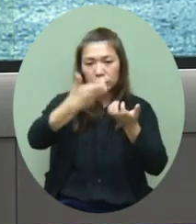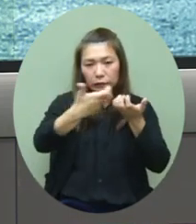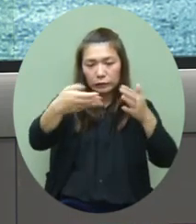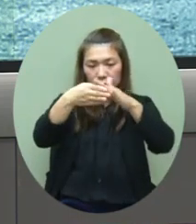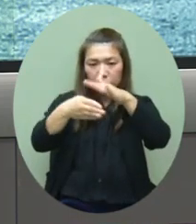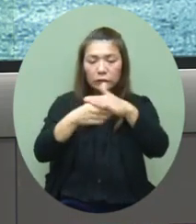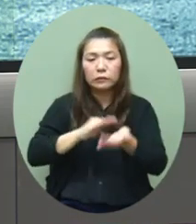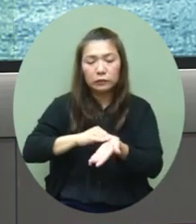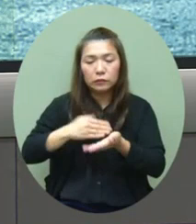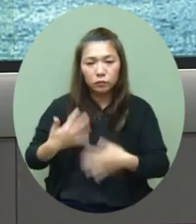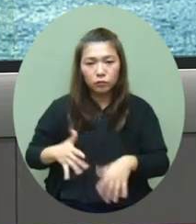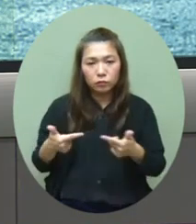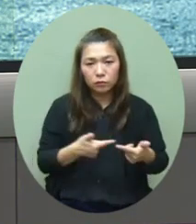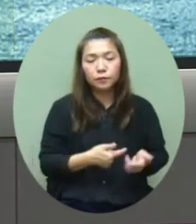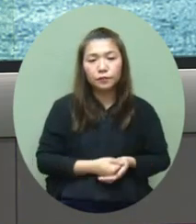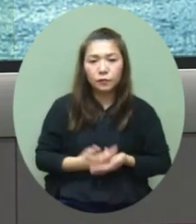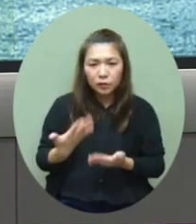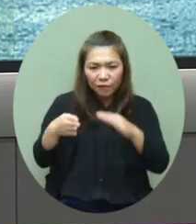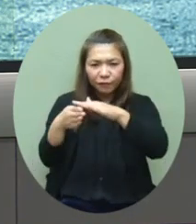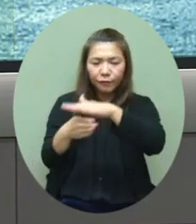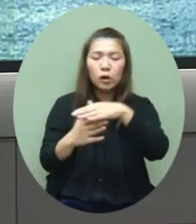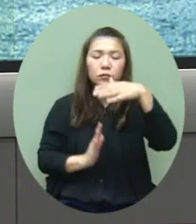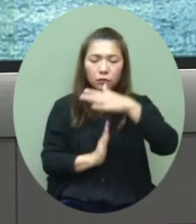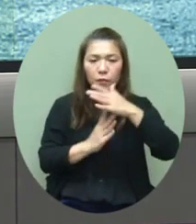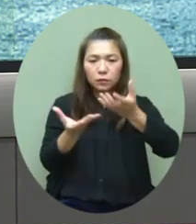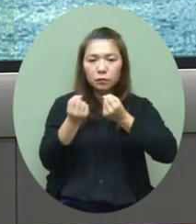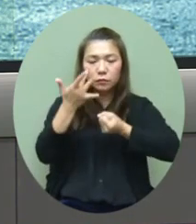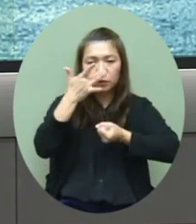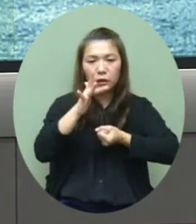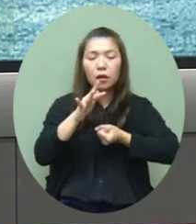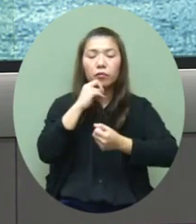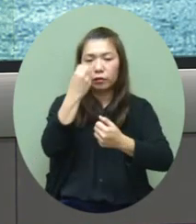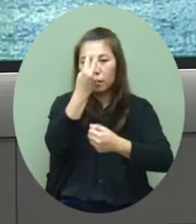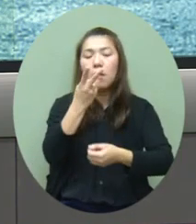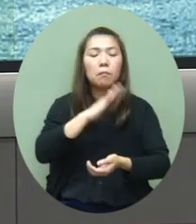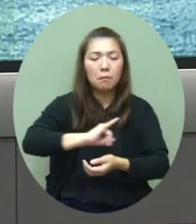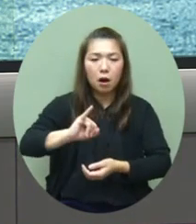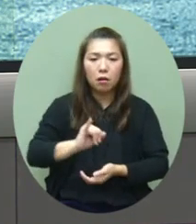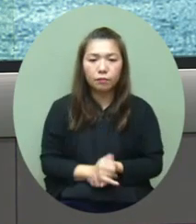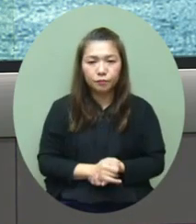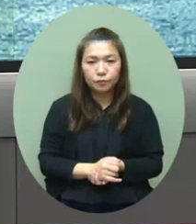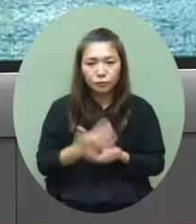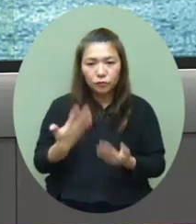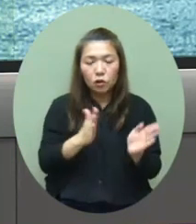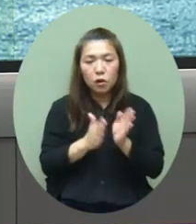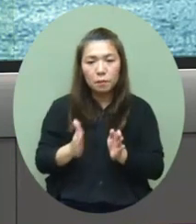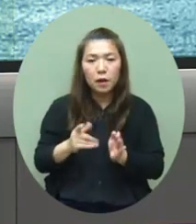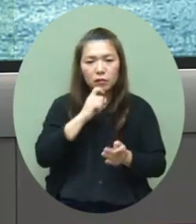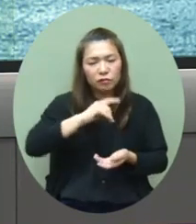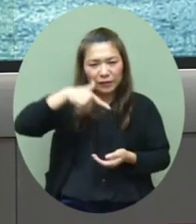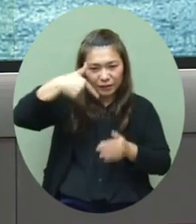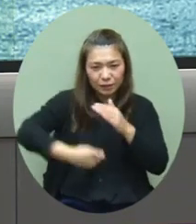离的治疗有关的病房已经暂停接收新诊和探访的安排并且已经安排彻